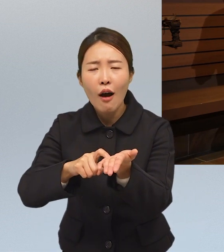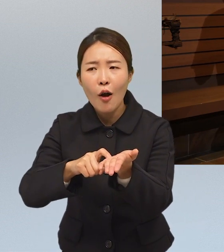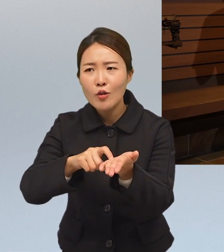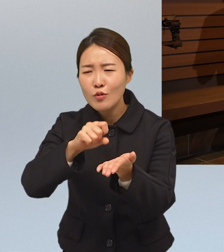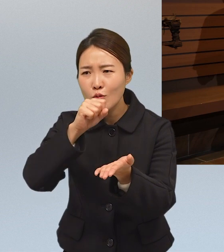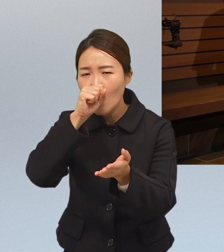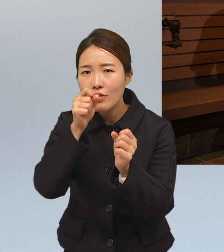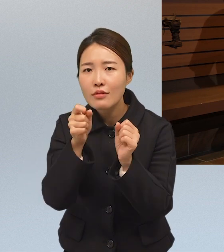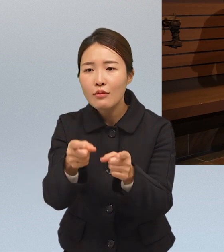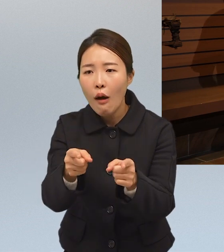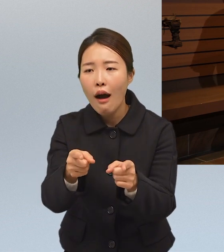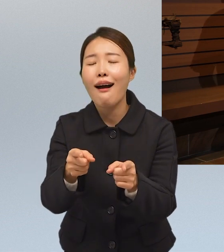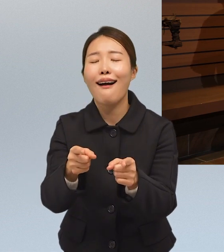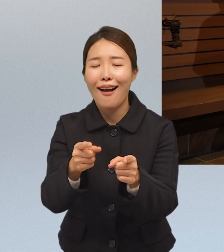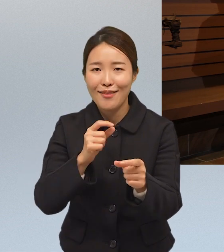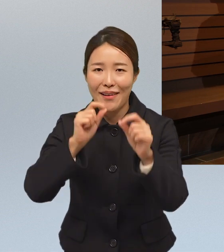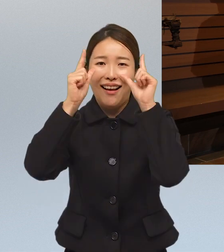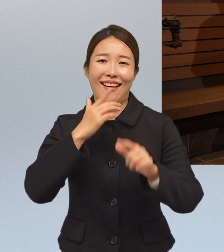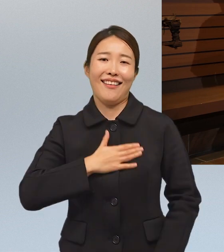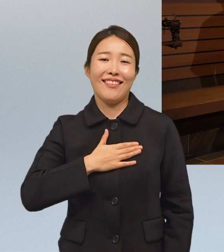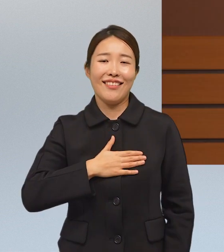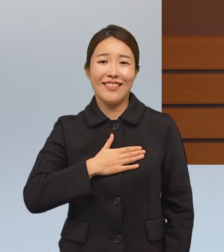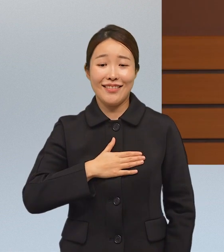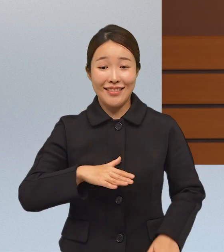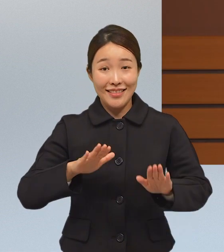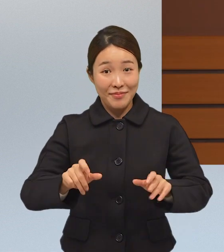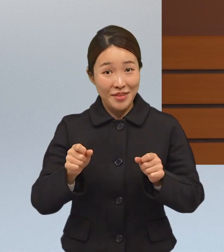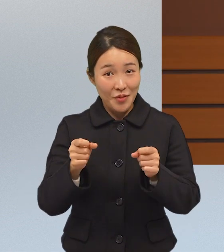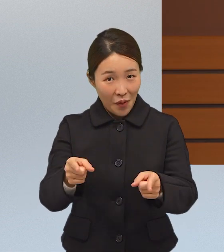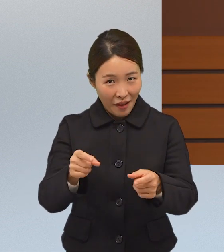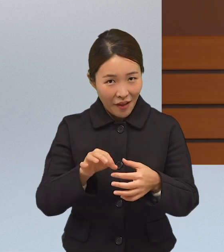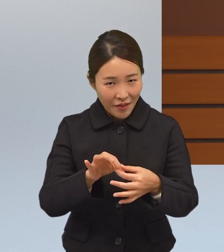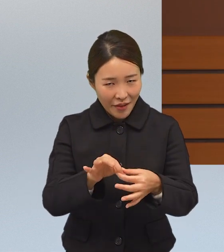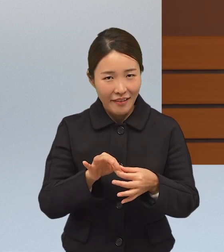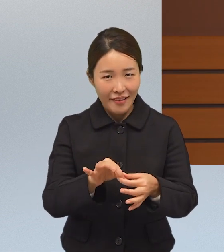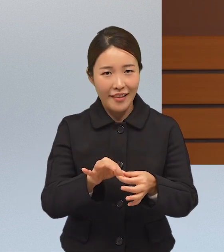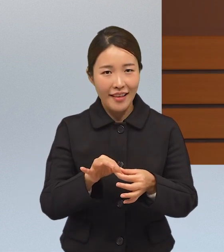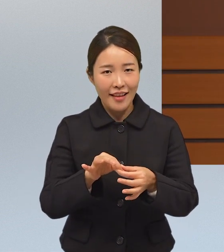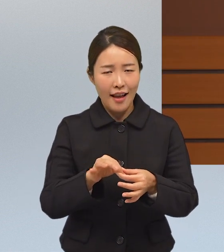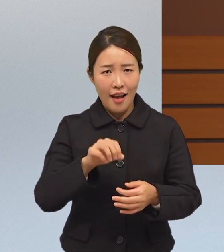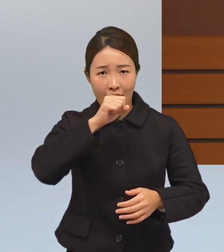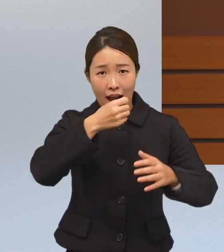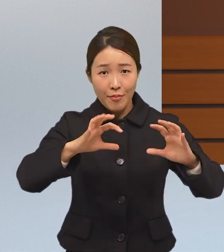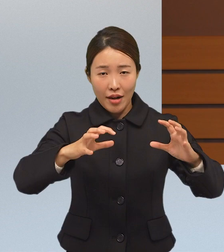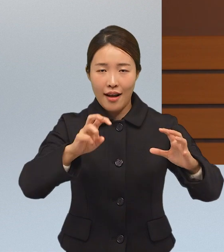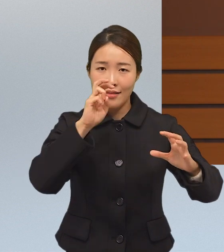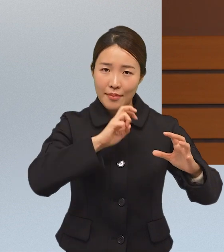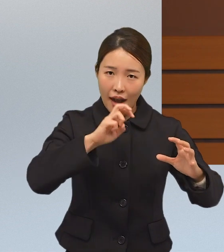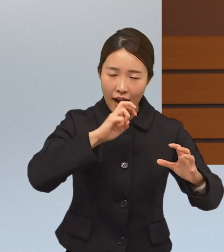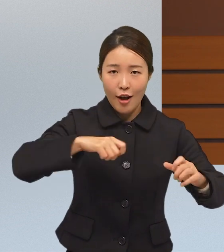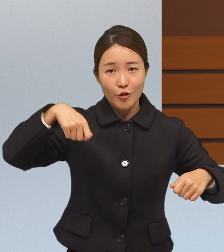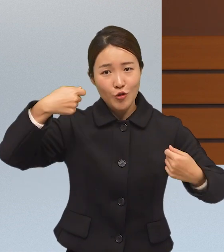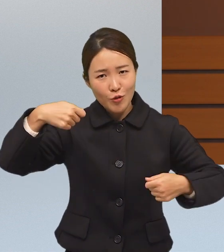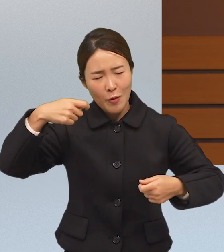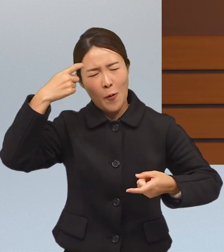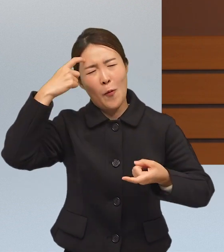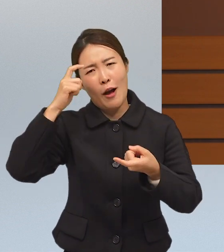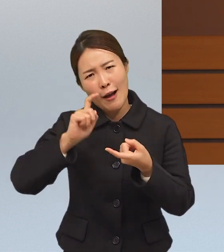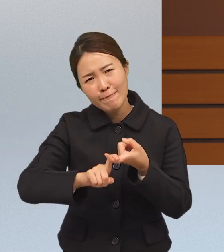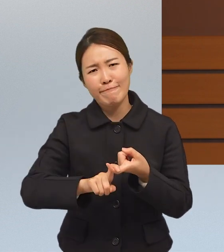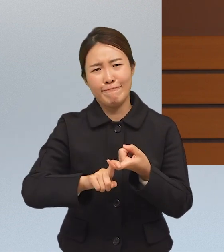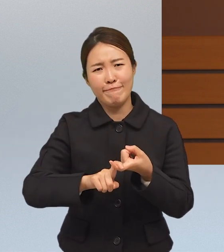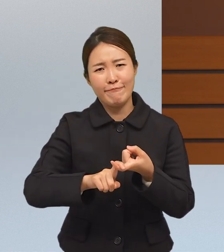좋은 매개체라는 걸 알게 되셨으니까 이번 기회를 통해서 꼭 아프리카 음악과 춤에 관심을